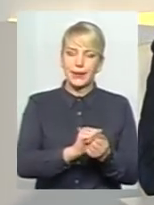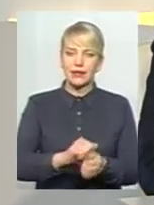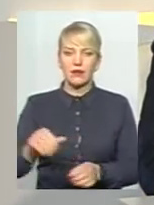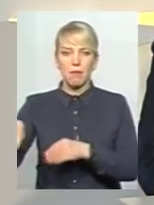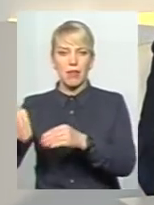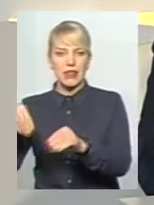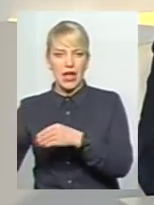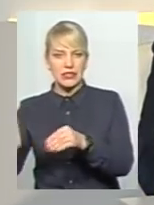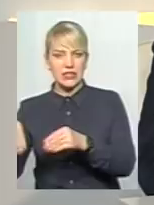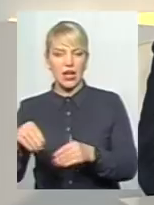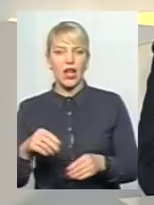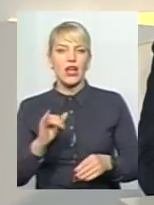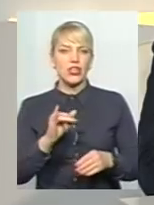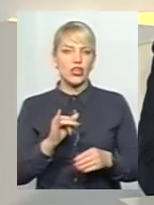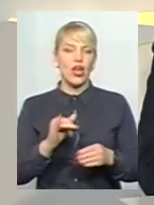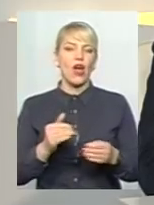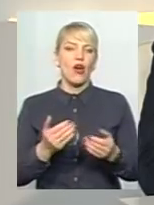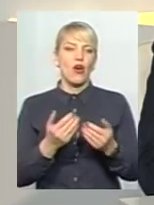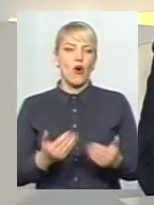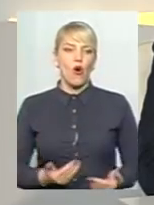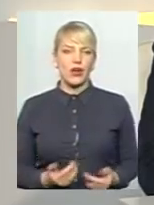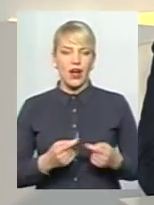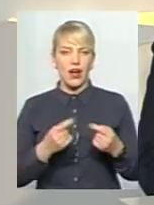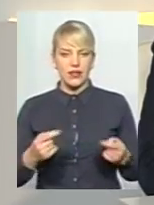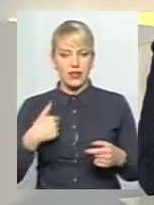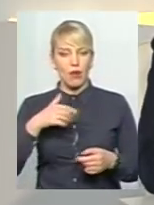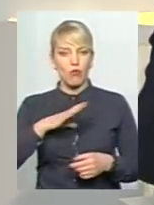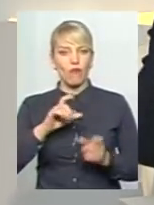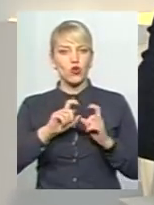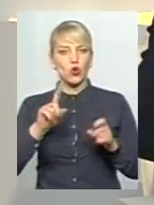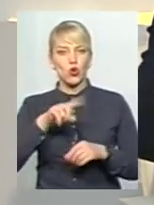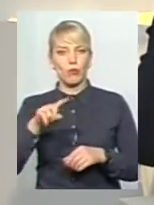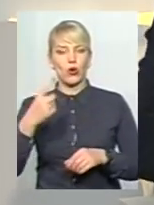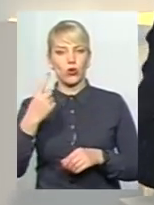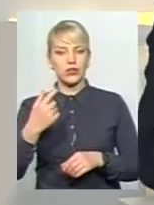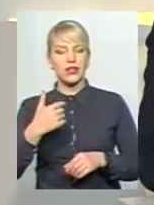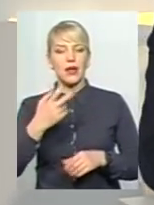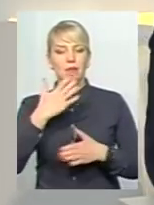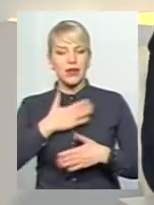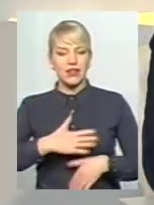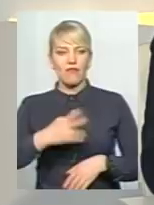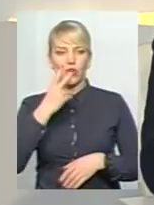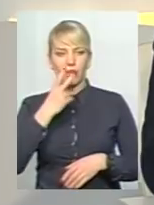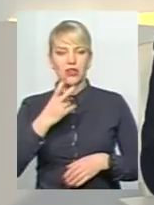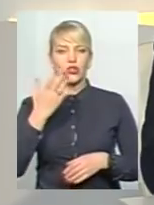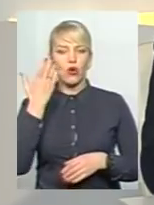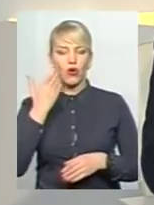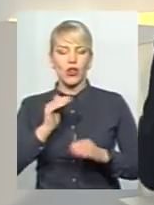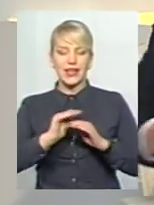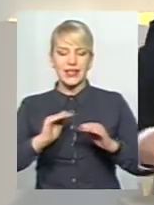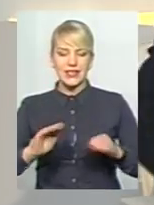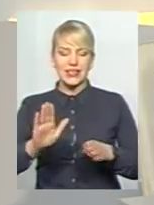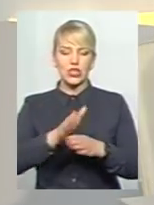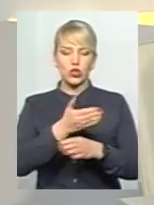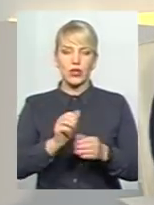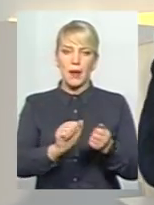минулого тижня був в нашому НВО номер один, і приємно бачити, коли стоять різні контейнери, і дітки сортують правильно в основному